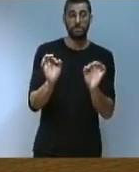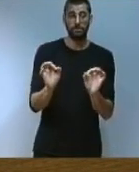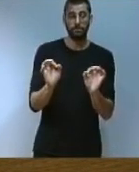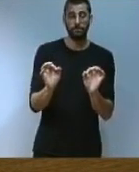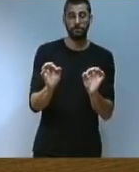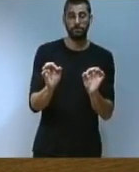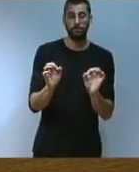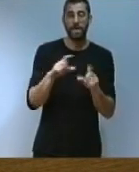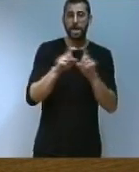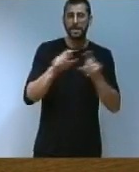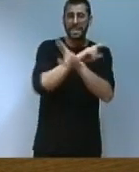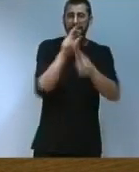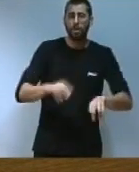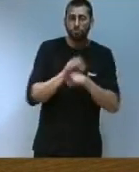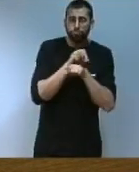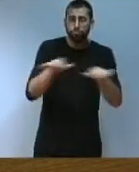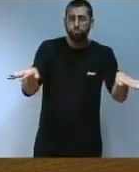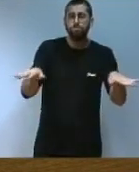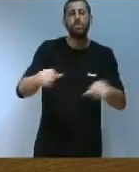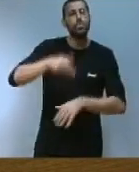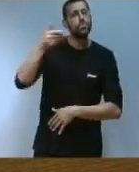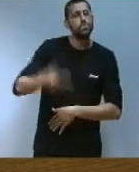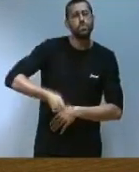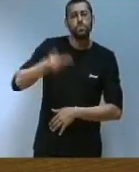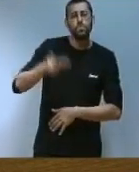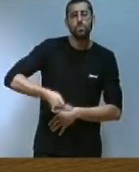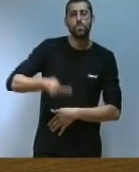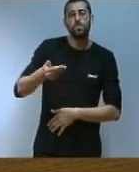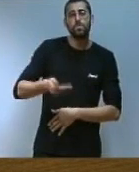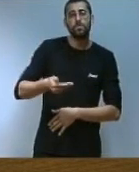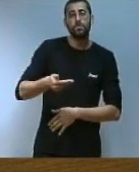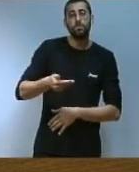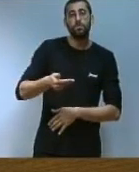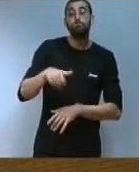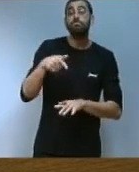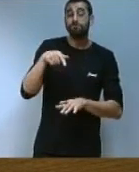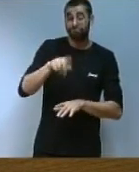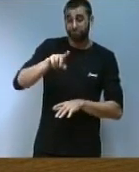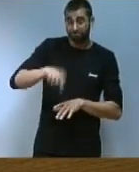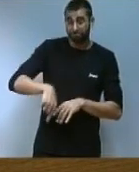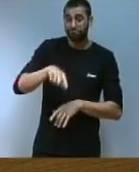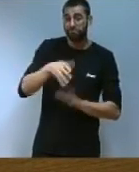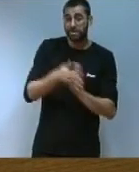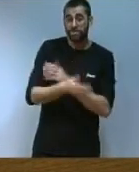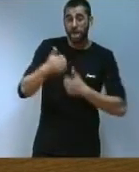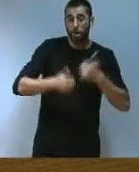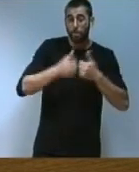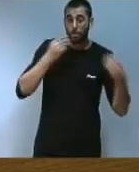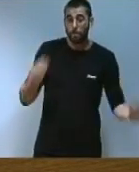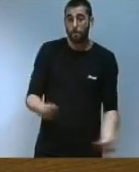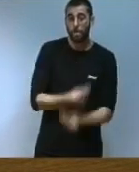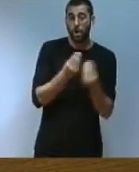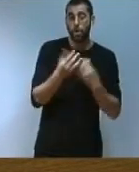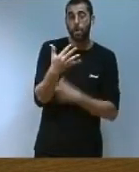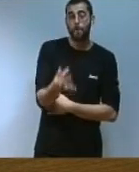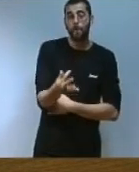les nostres empreses té una dimensió essencial que ha d'acompanyar a la millora de la competitivitat i productivitat i a la creixent incorporació de la